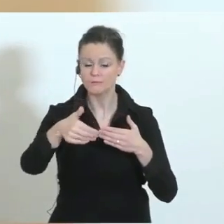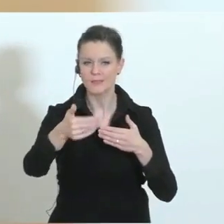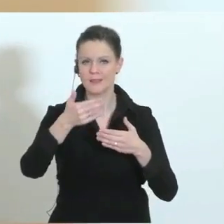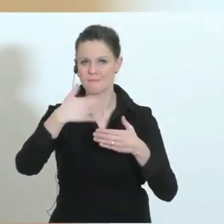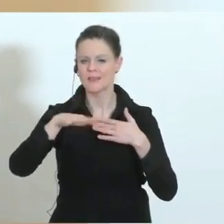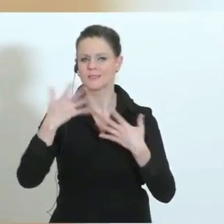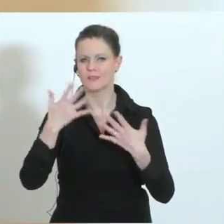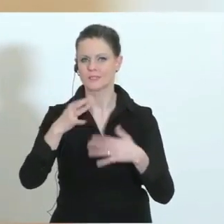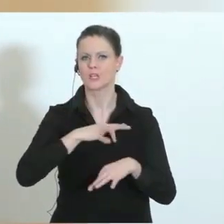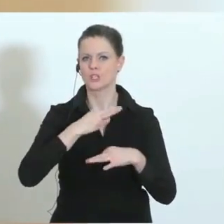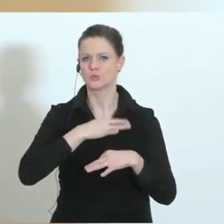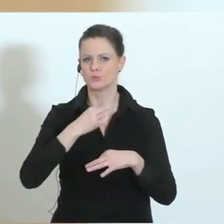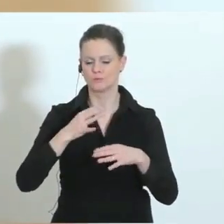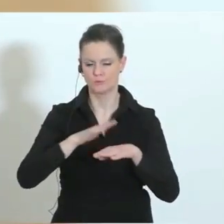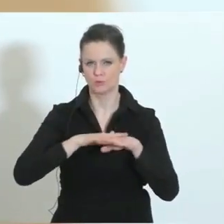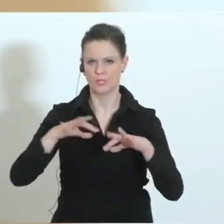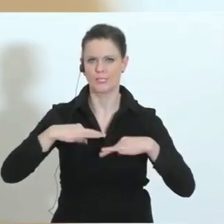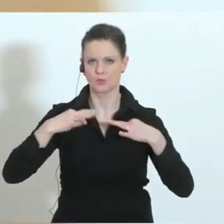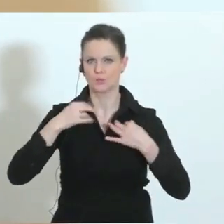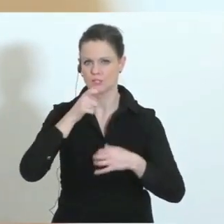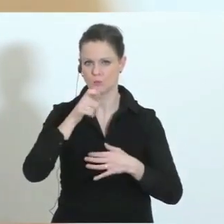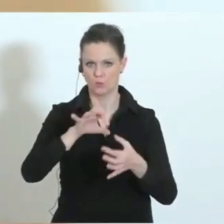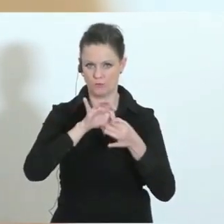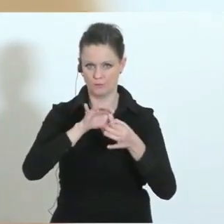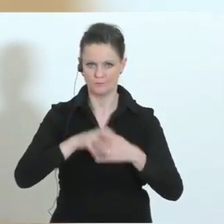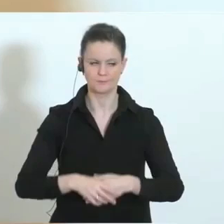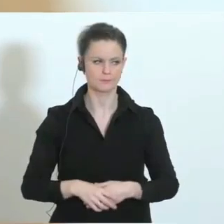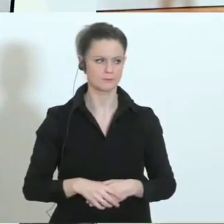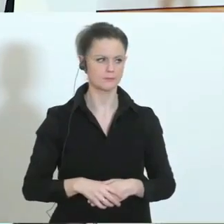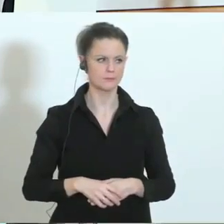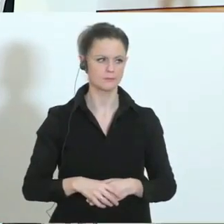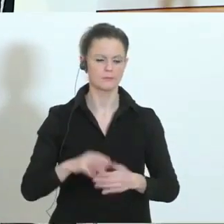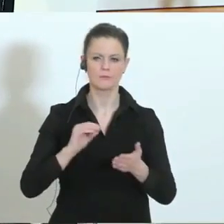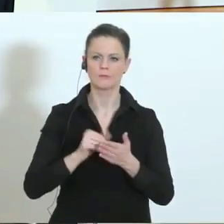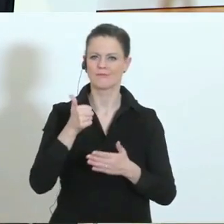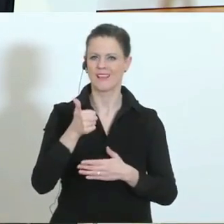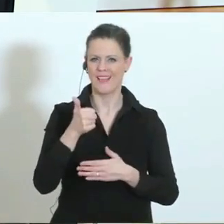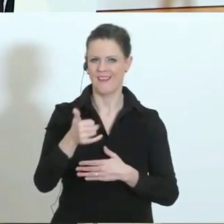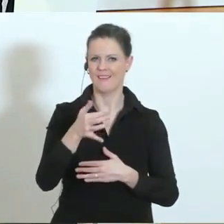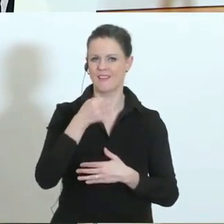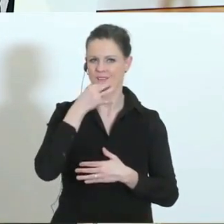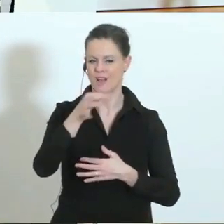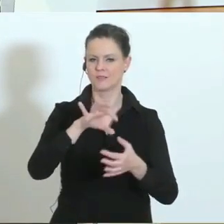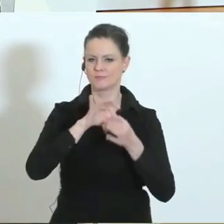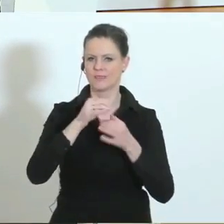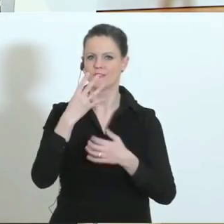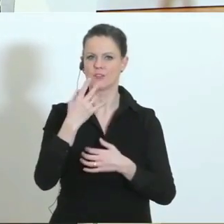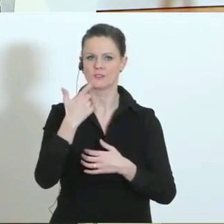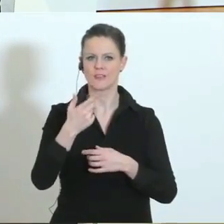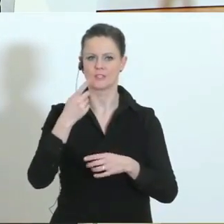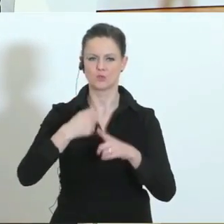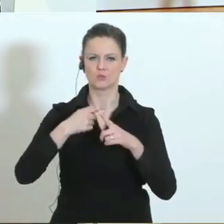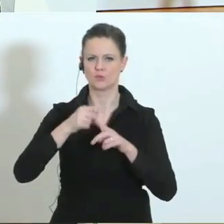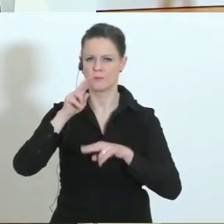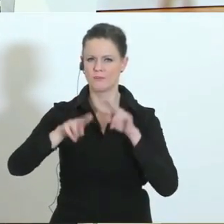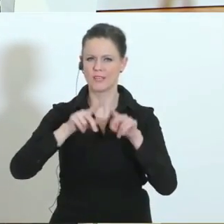Gesundheitsberufe sein. Die nächste Frage, bitteschön. Ich habe noch eine Frage zu den 24-Stunden-Pflegerinnen. Bis wann kann man